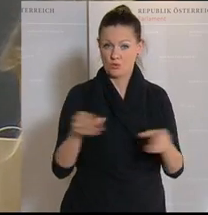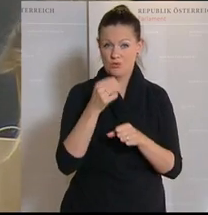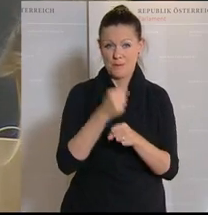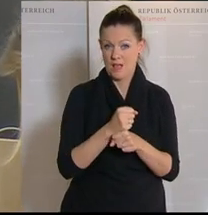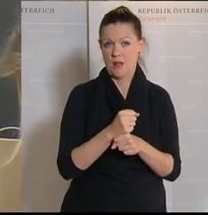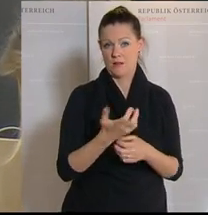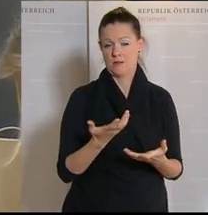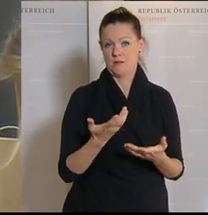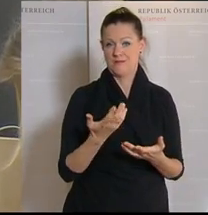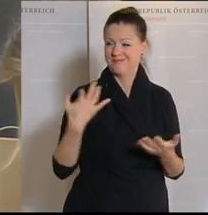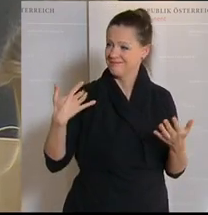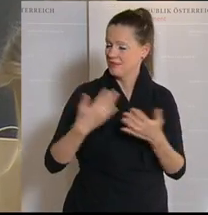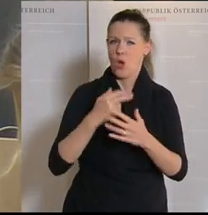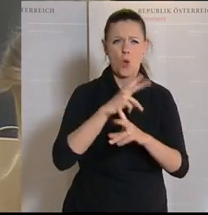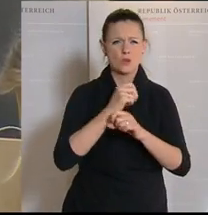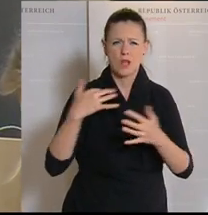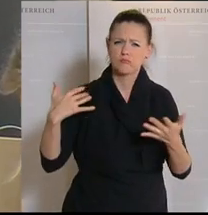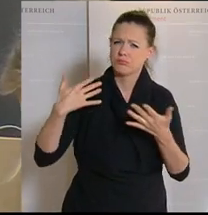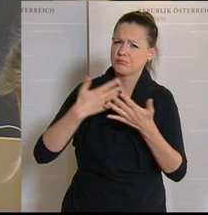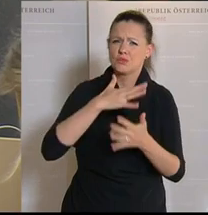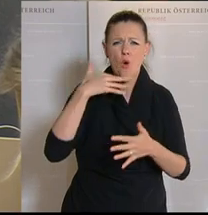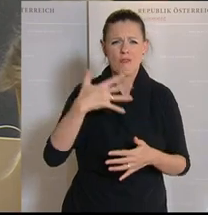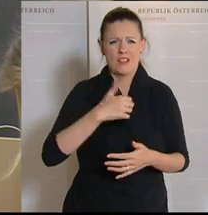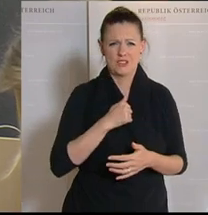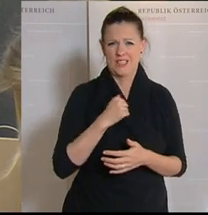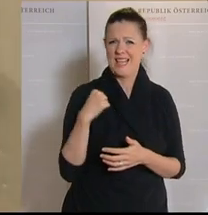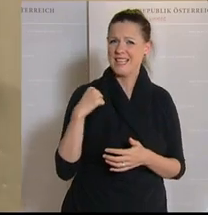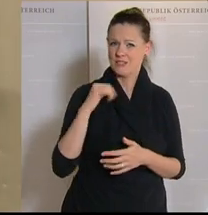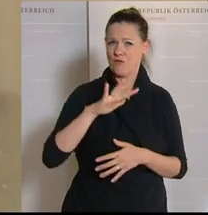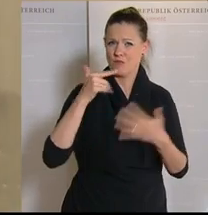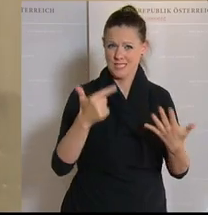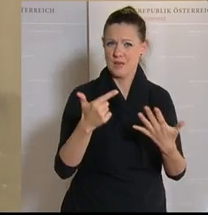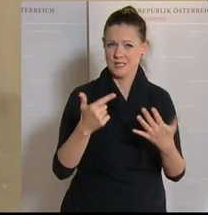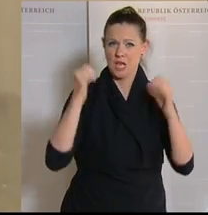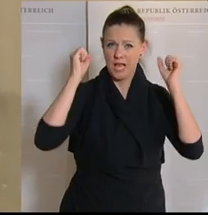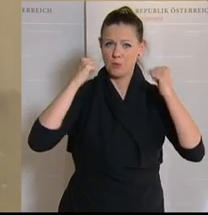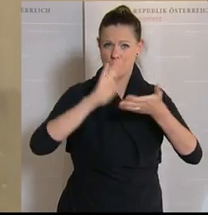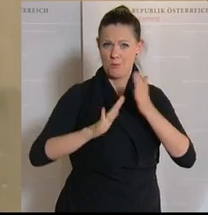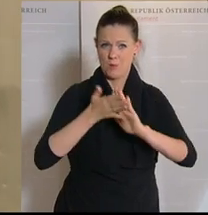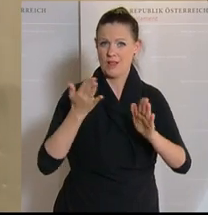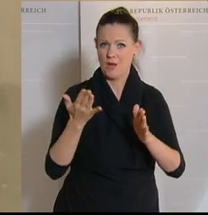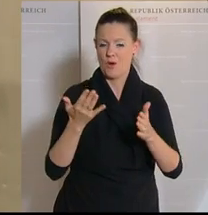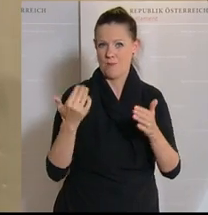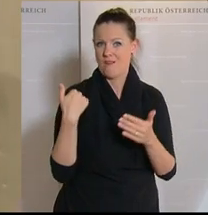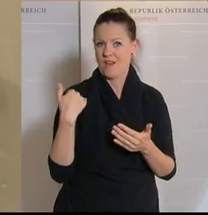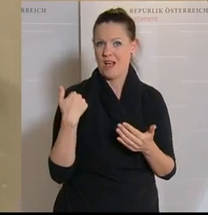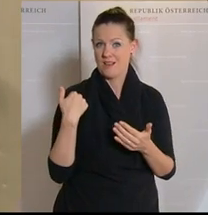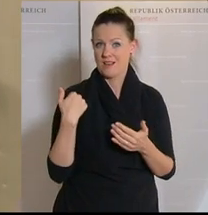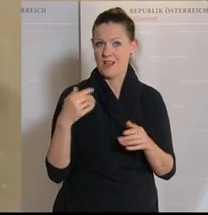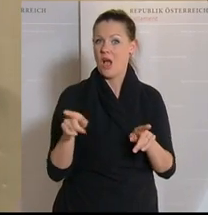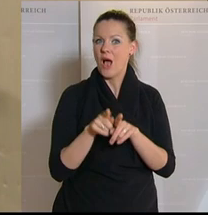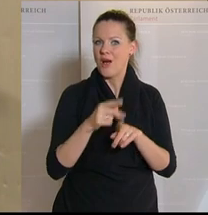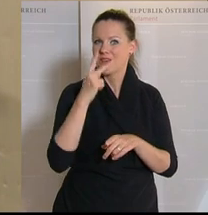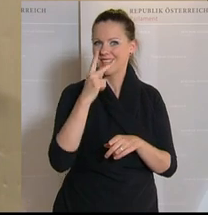Wir haben in Österreich schon so viel geschafft. Wir haben gestern 75 Jahre Republiksjubiläum gehabt und haben da gesehen,